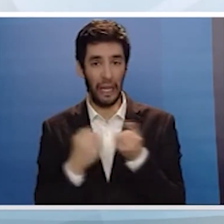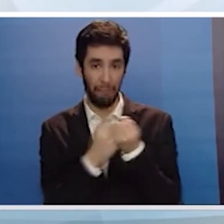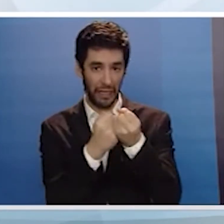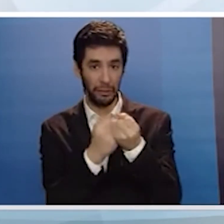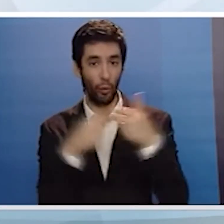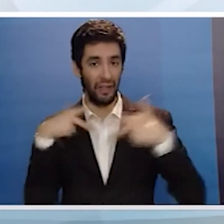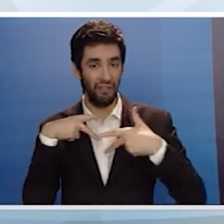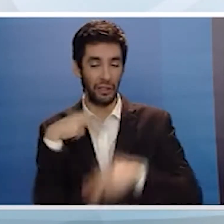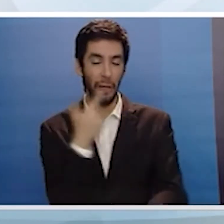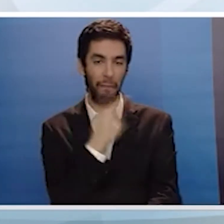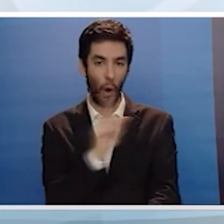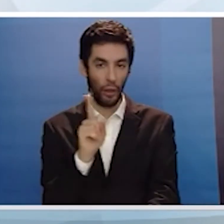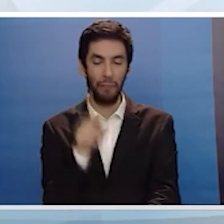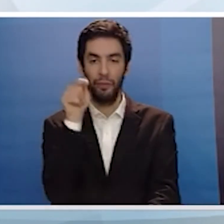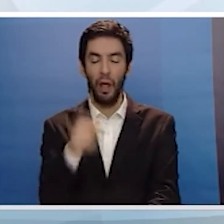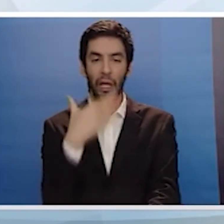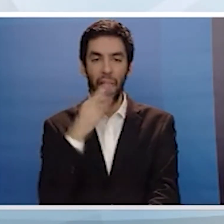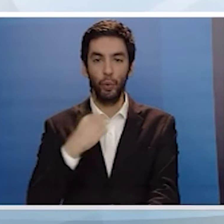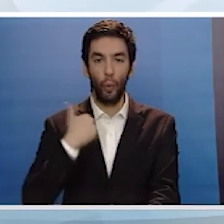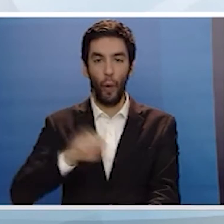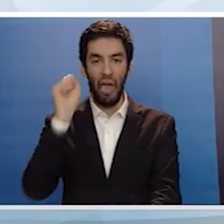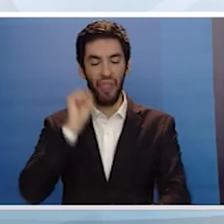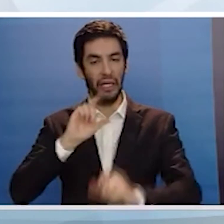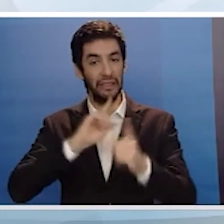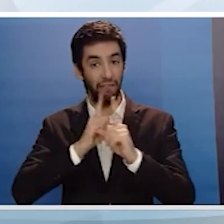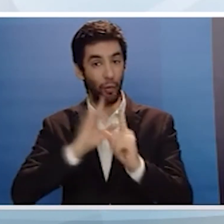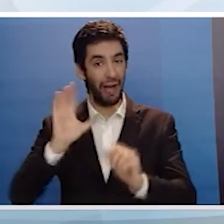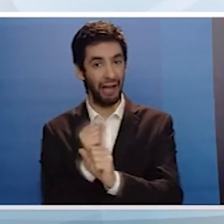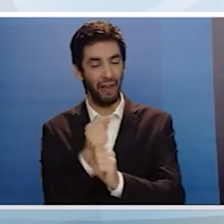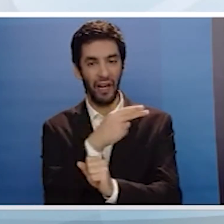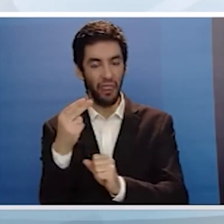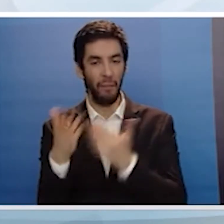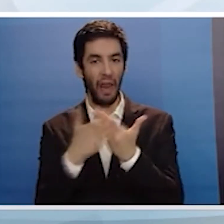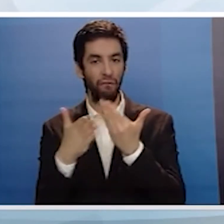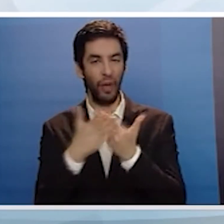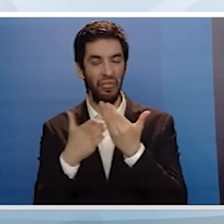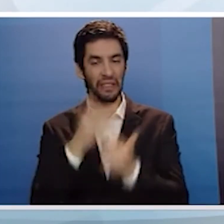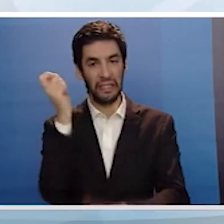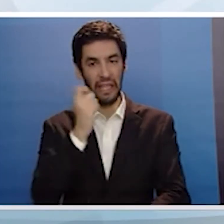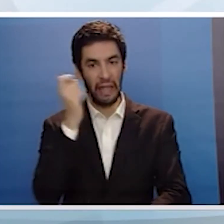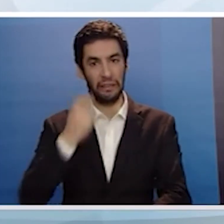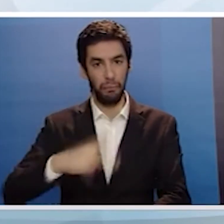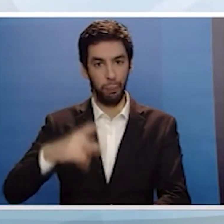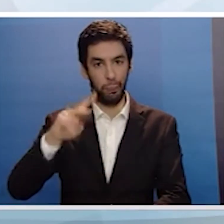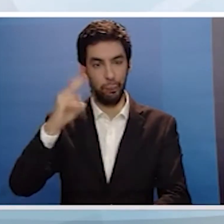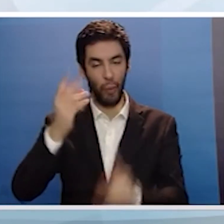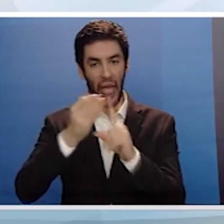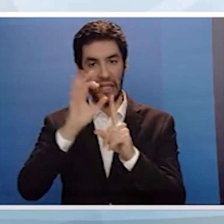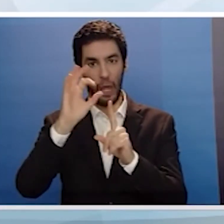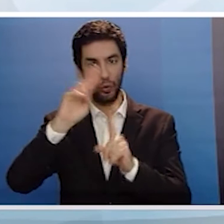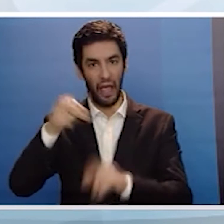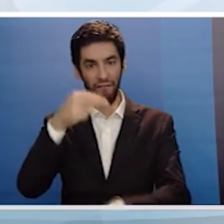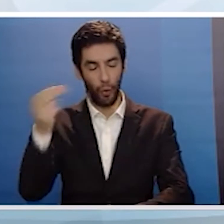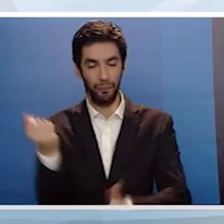Η κατώτατη σύνταξη είναι πάνω από τόριον της φτώχειας Να αφιπηρετούν στα 63 χωρίς αποκοπή του 12% οι